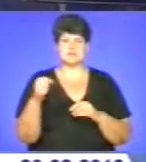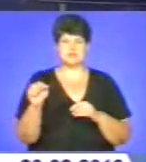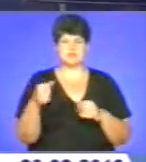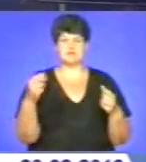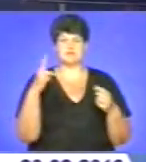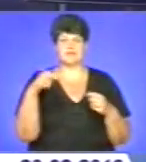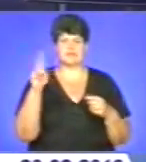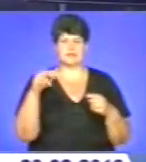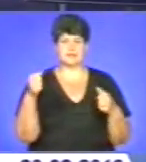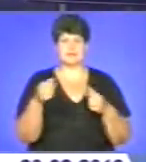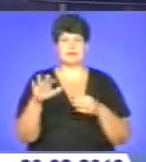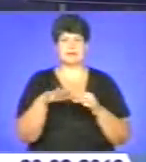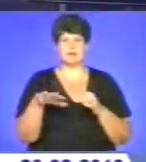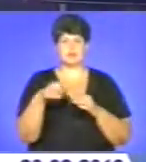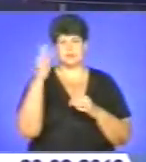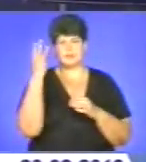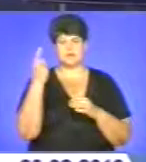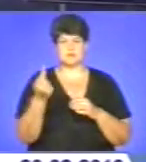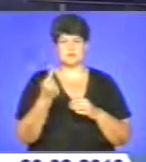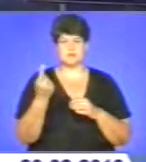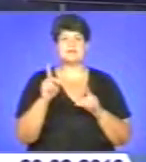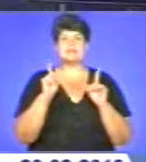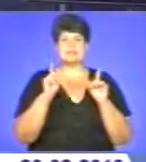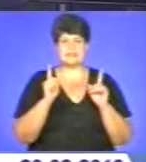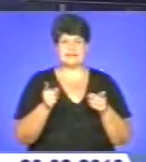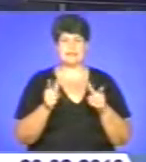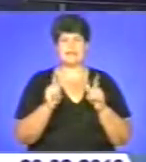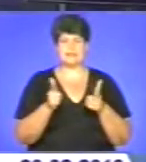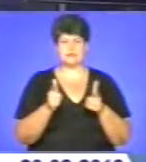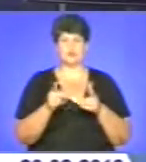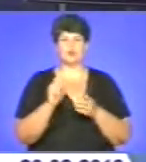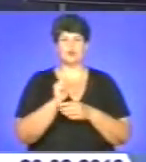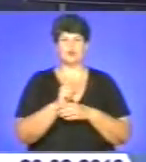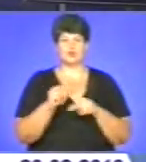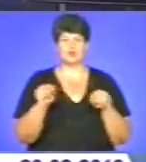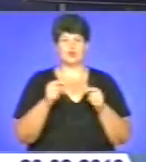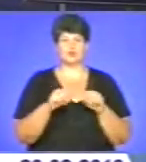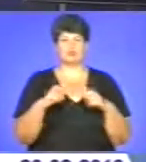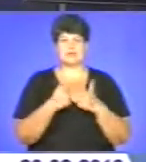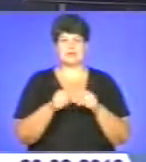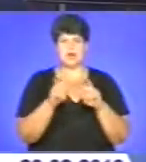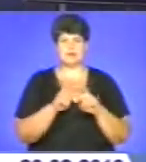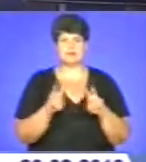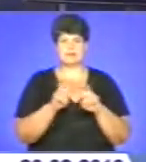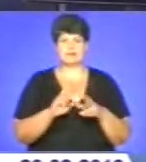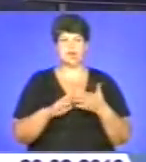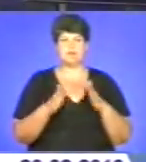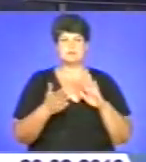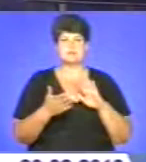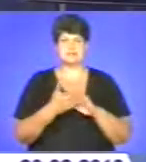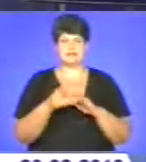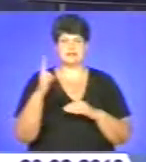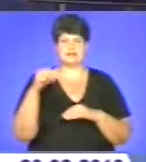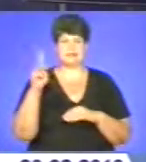пригоді на території Хмельницької області. Згідно з дорученням голови ОДА, створено комісію для розслідування обставин ДТП,